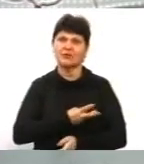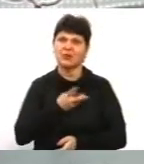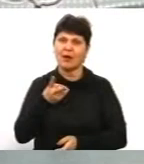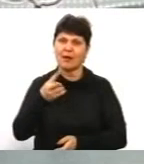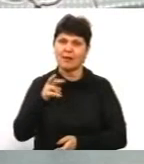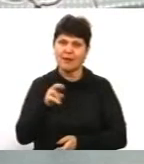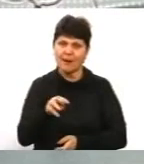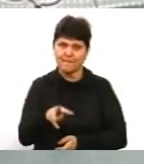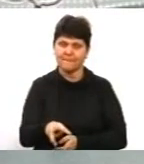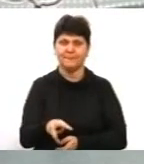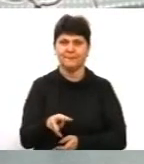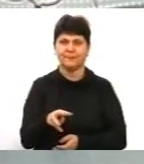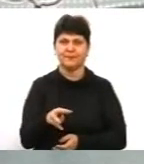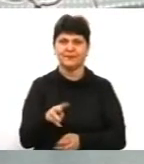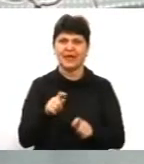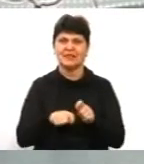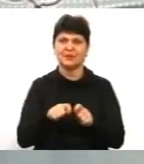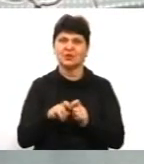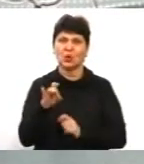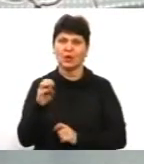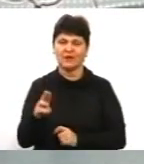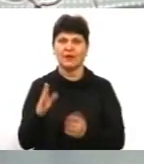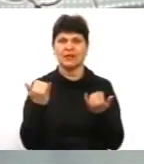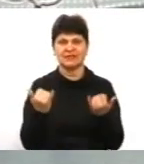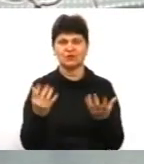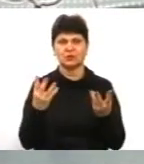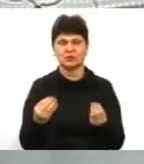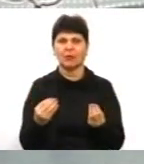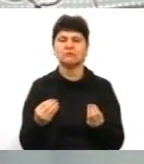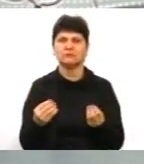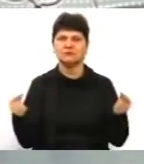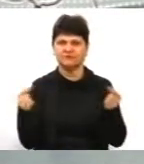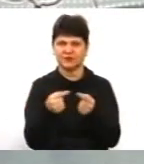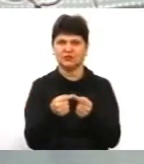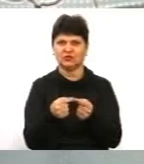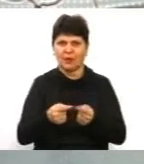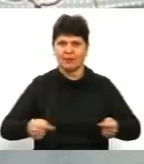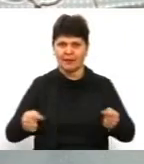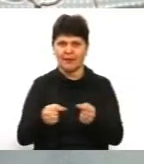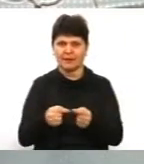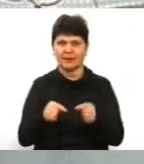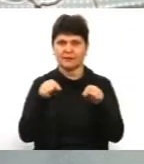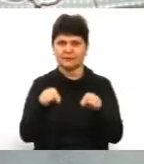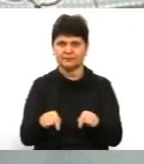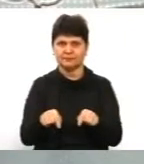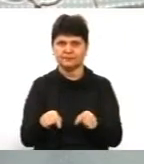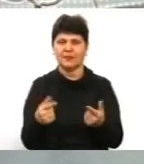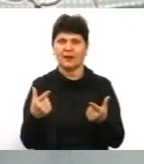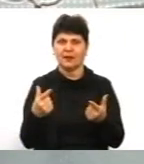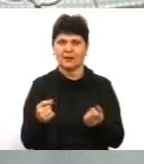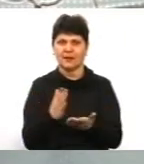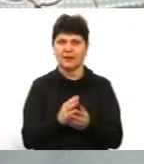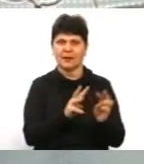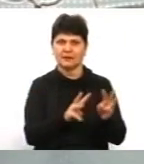побажанням безпосередньо інспекторів на сьогоднішній день визначені ділянки. Ці ділянки є і на сайті